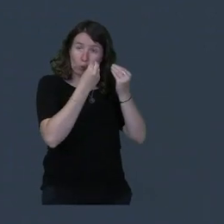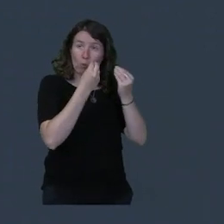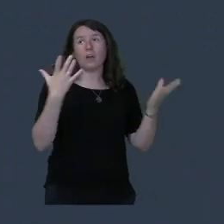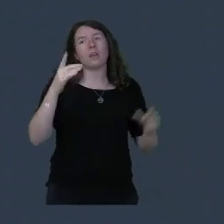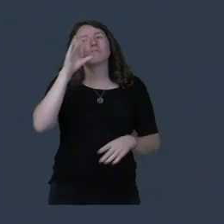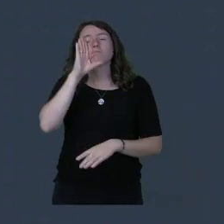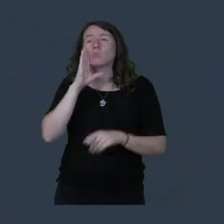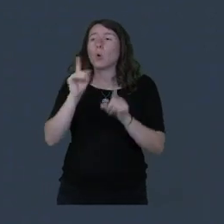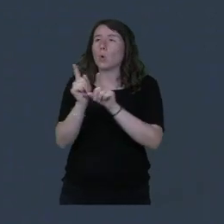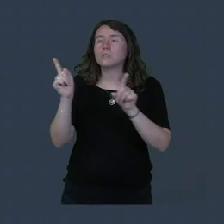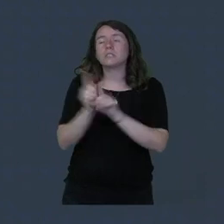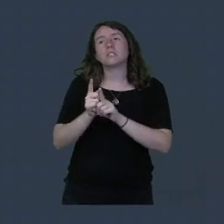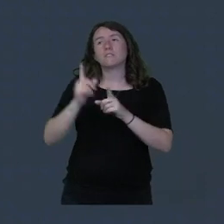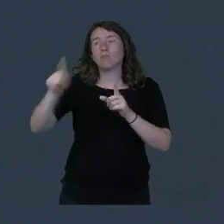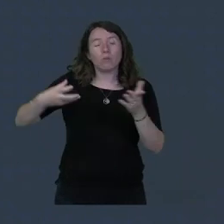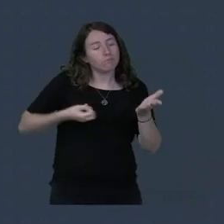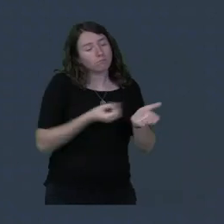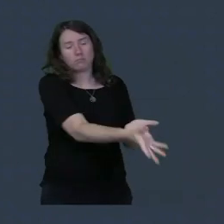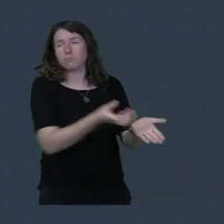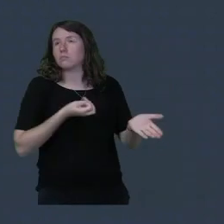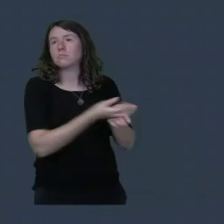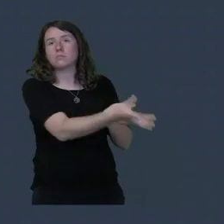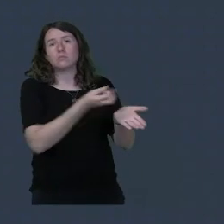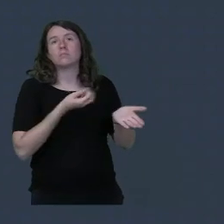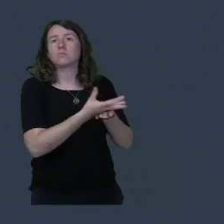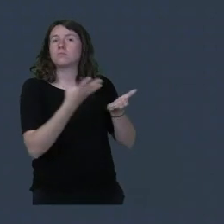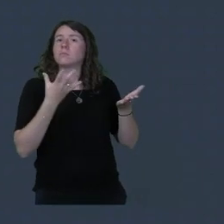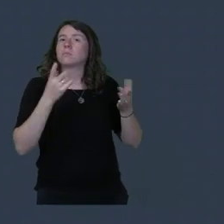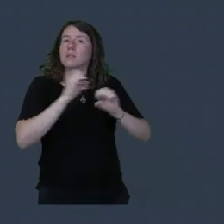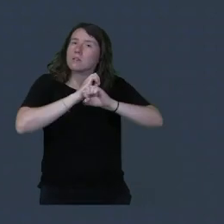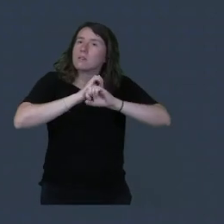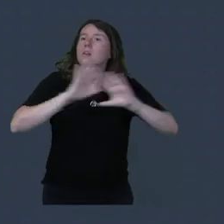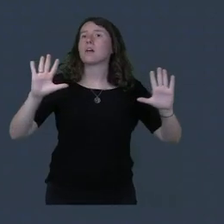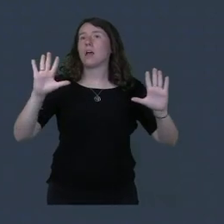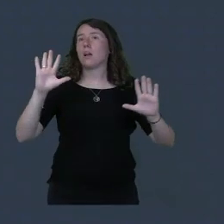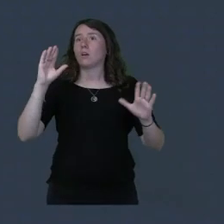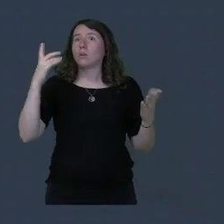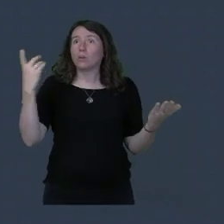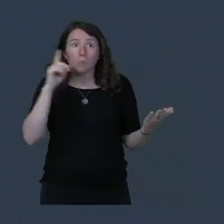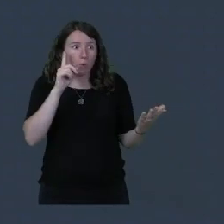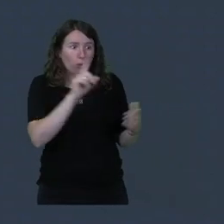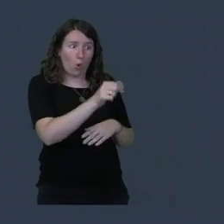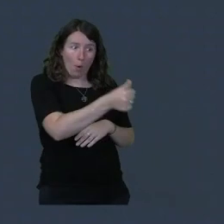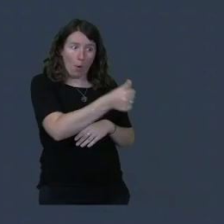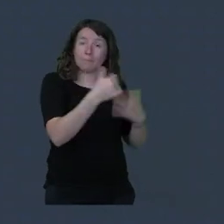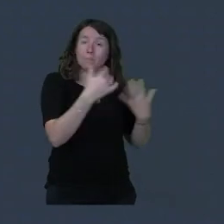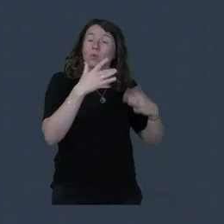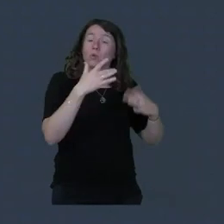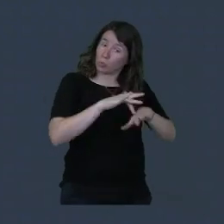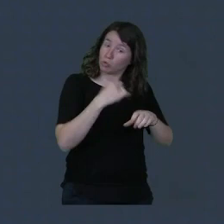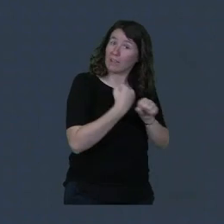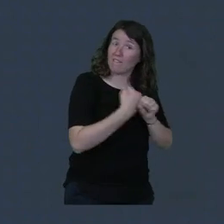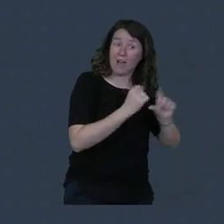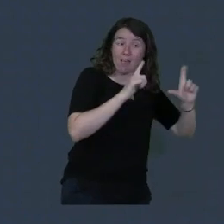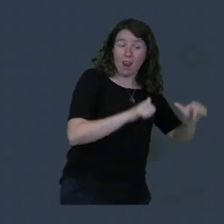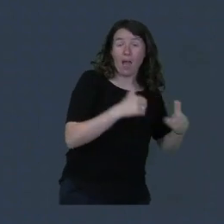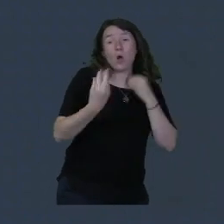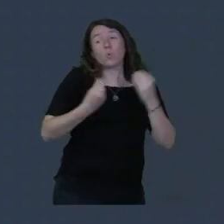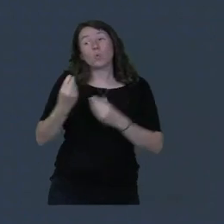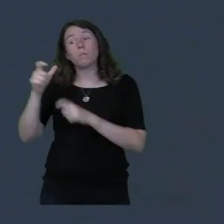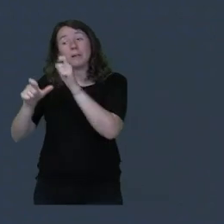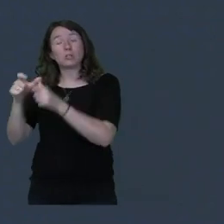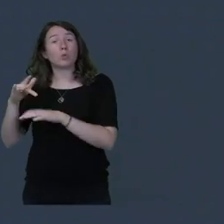faite afin que les salariés puissent, ceux qui sont actuellement au travail ou ceux qui sont privés d'emploi,